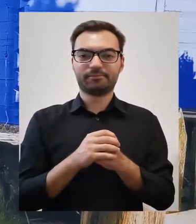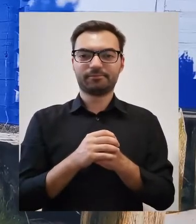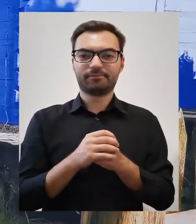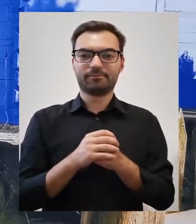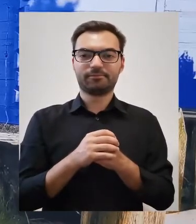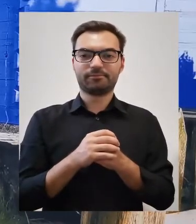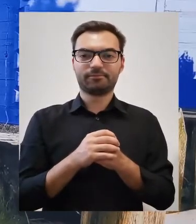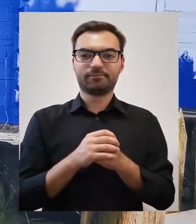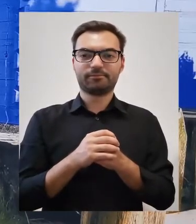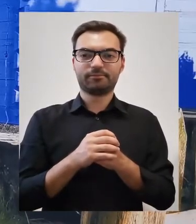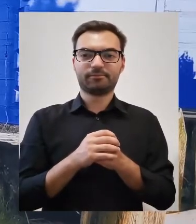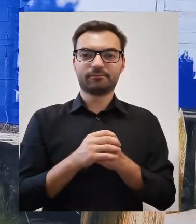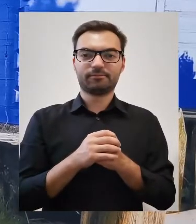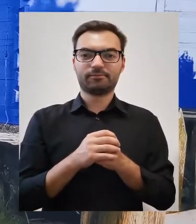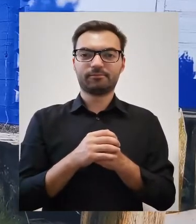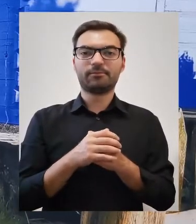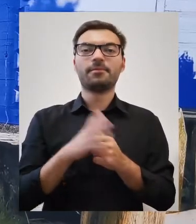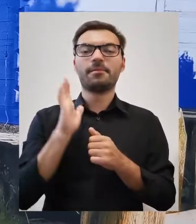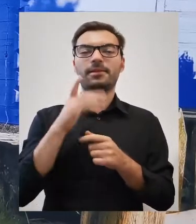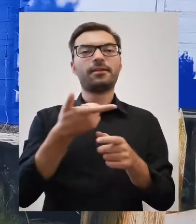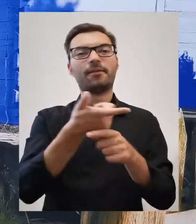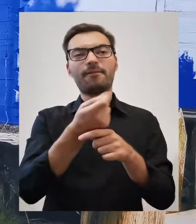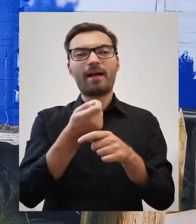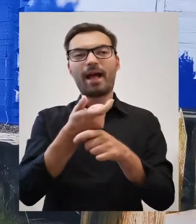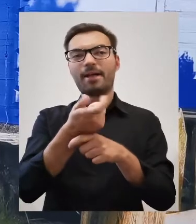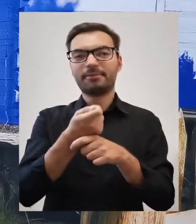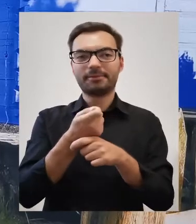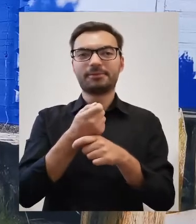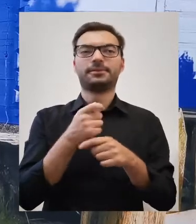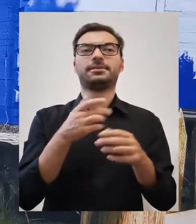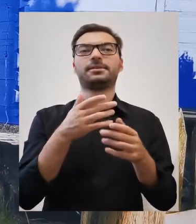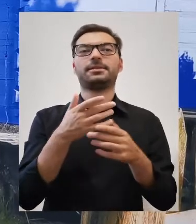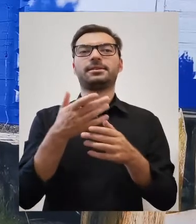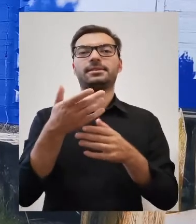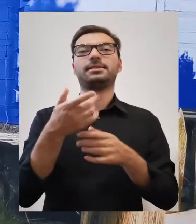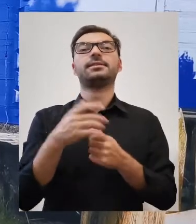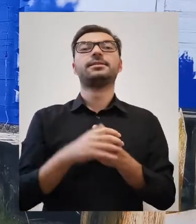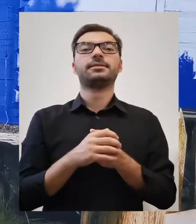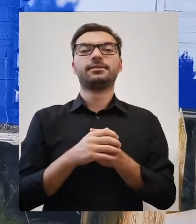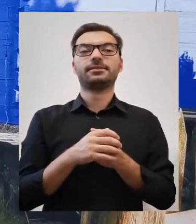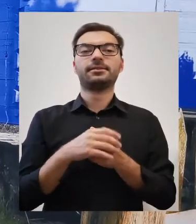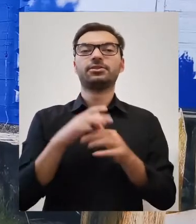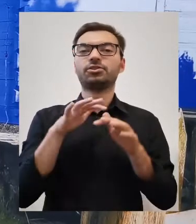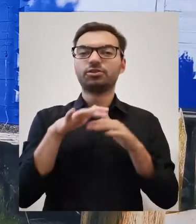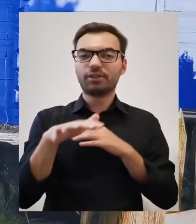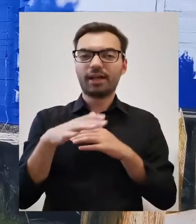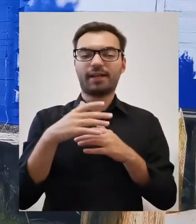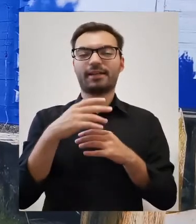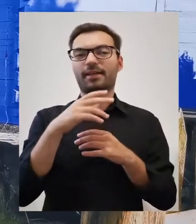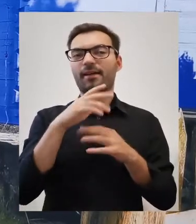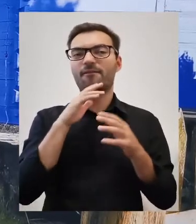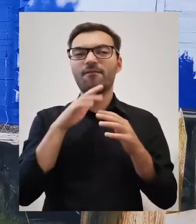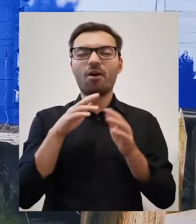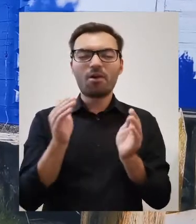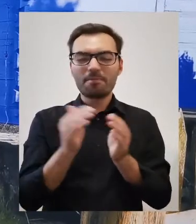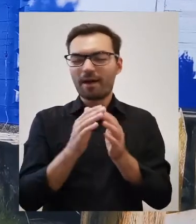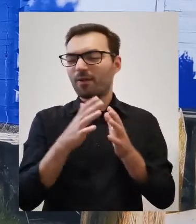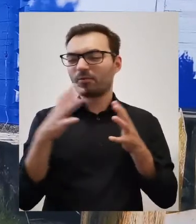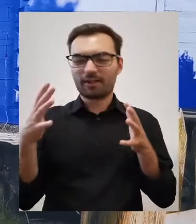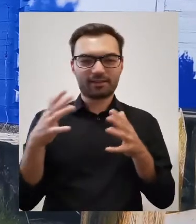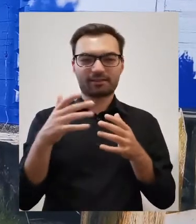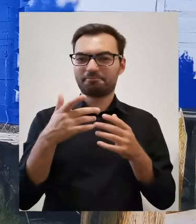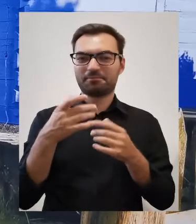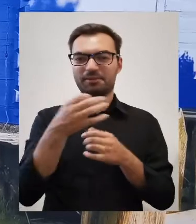dalszy ciąg tej opowieści, tak, będzie wabił na mokradła, czy nad rzekę, czy nad